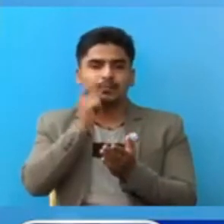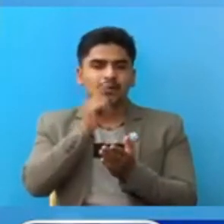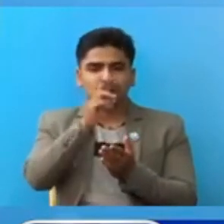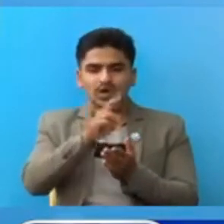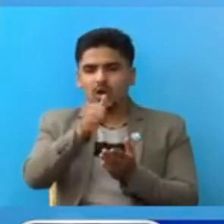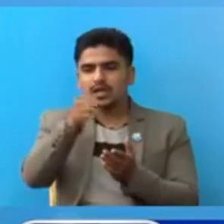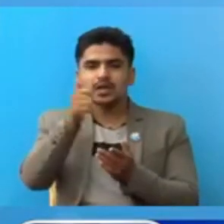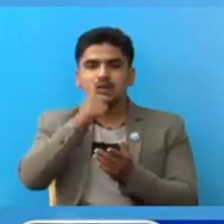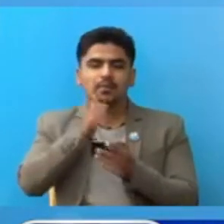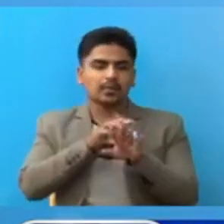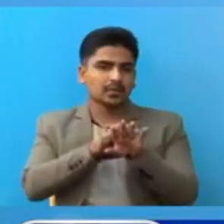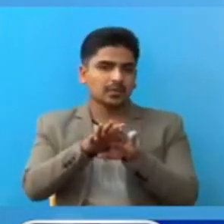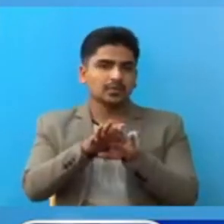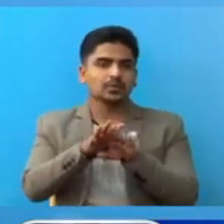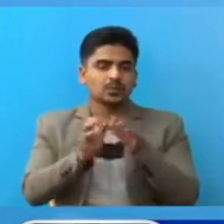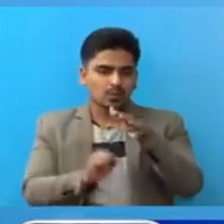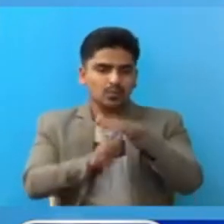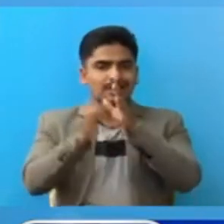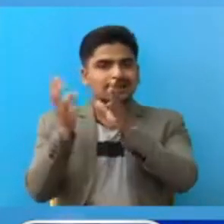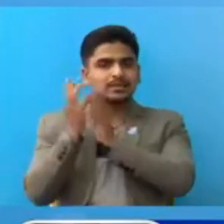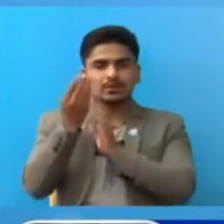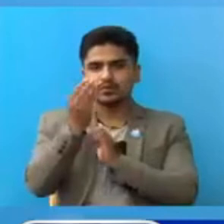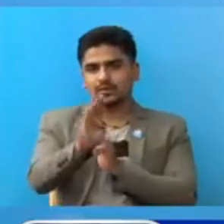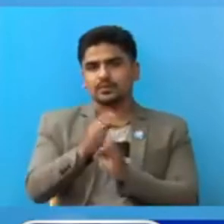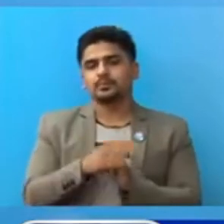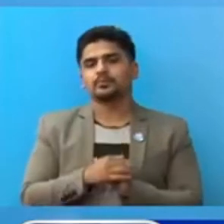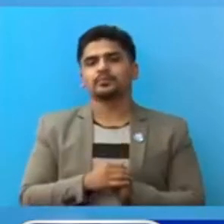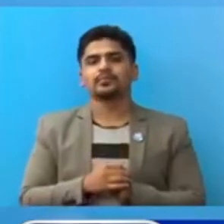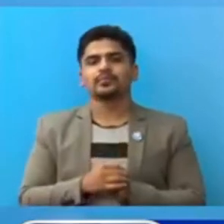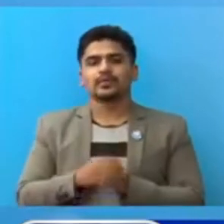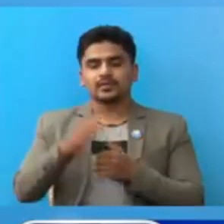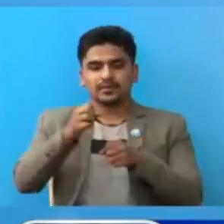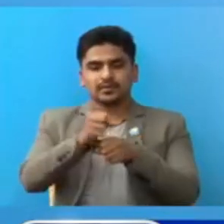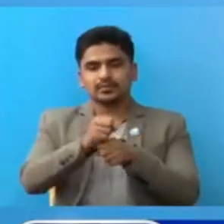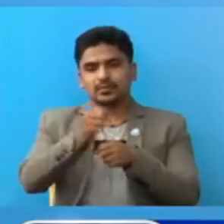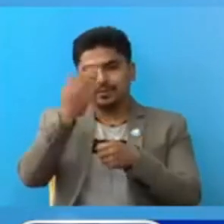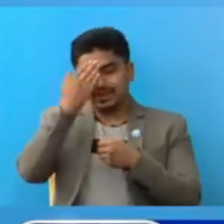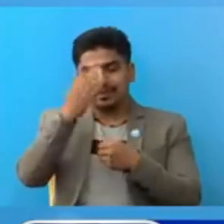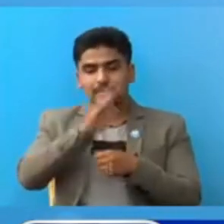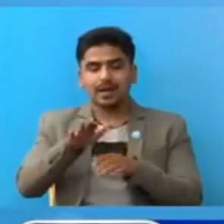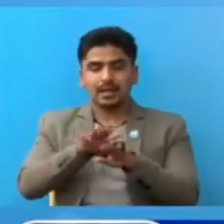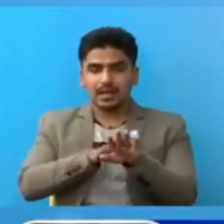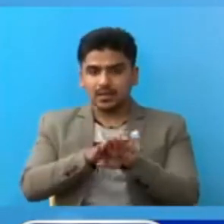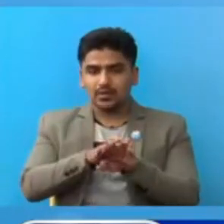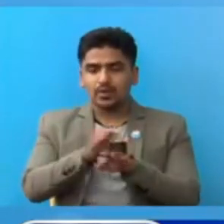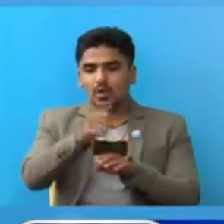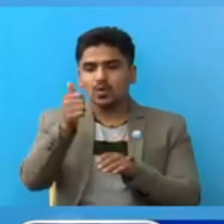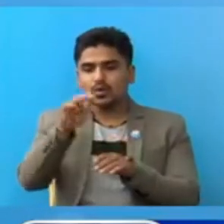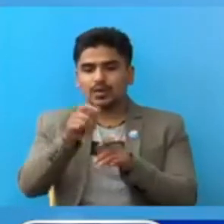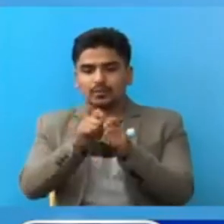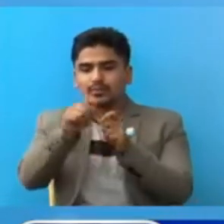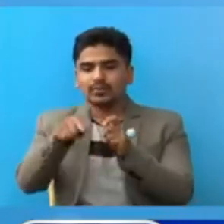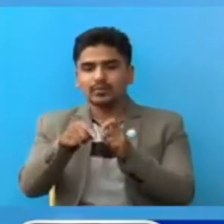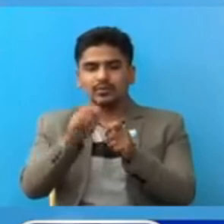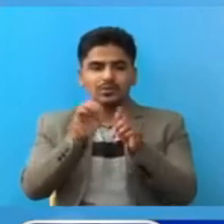अन्य अभिवाब खरूको मुख्य जिम्मेवारी उन्छा संक्रमत बाल बालिका को अरुलाई सारने